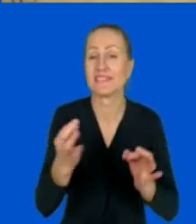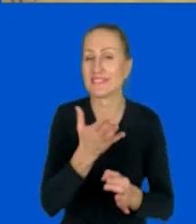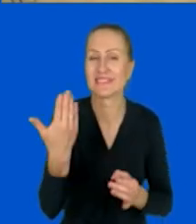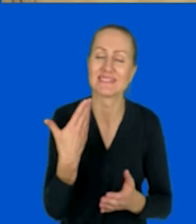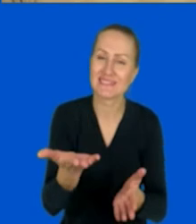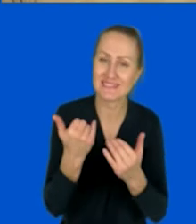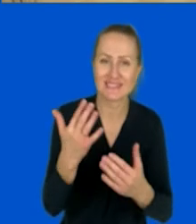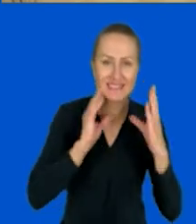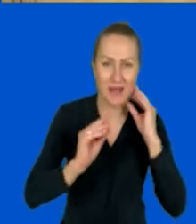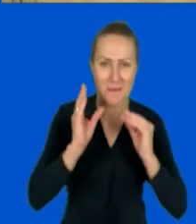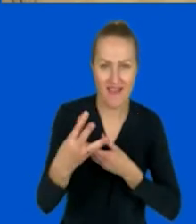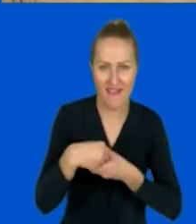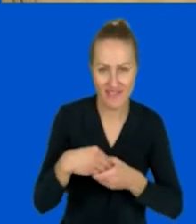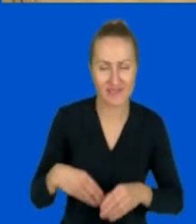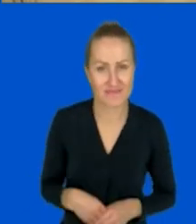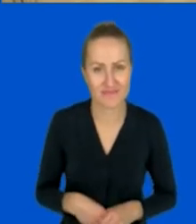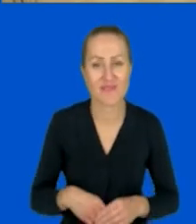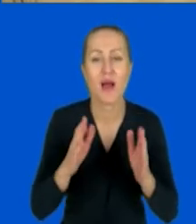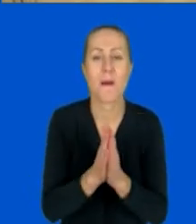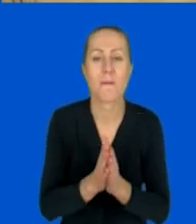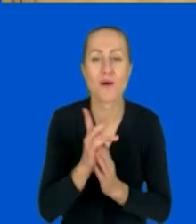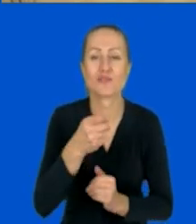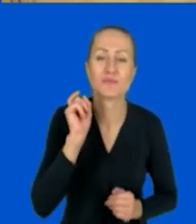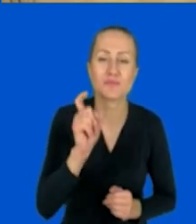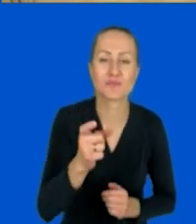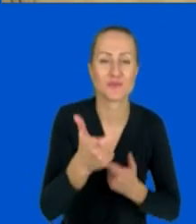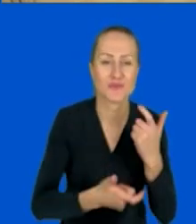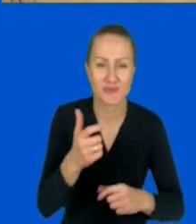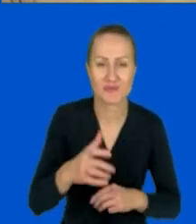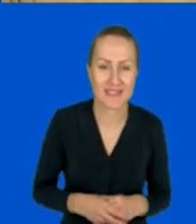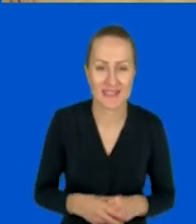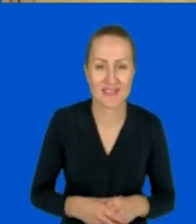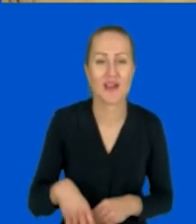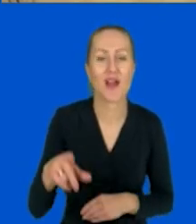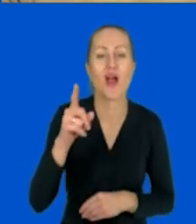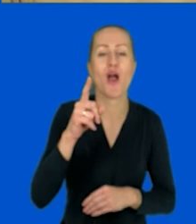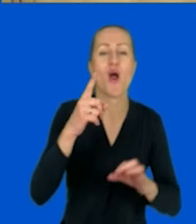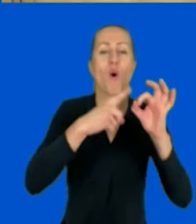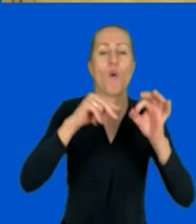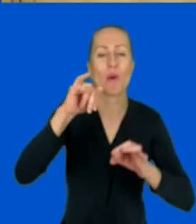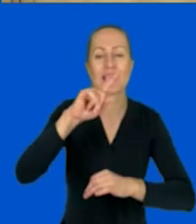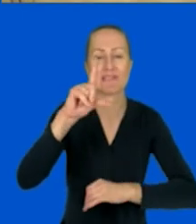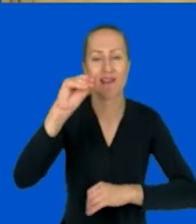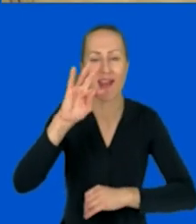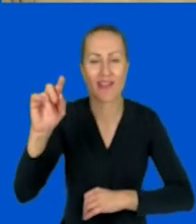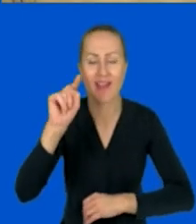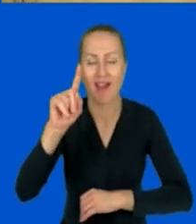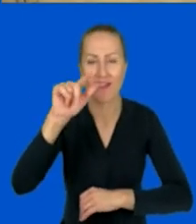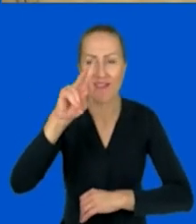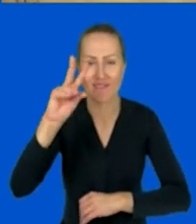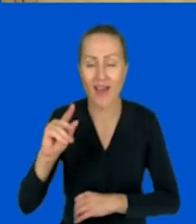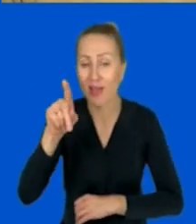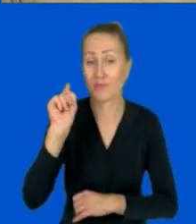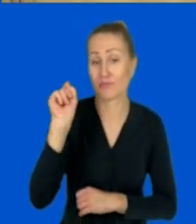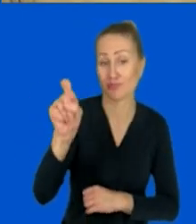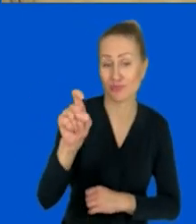Proszę, żebyście weszli na quizlek.live. Strona, którą możecie sobie otworzyć w osobnym okienku. Można również